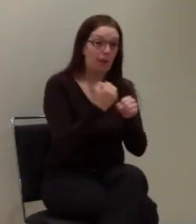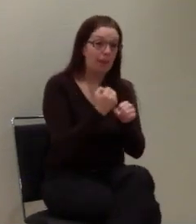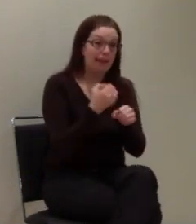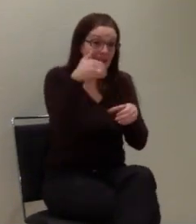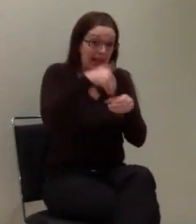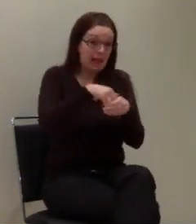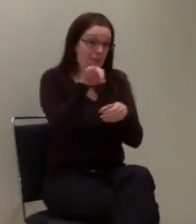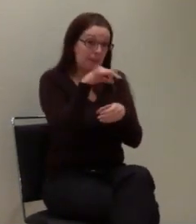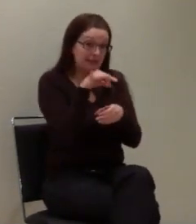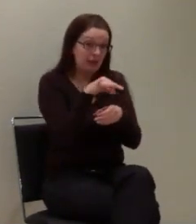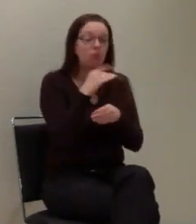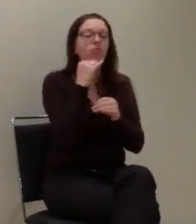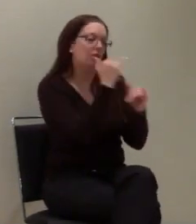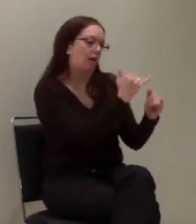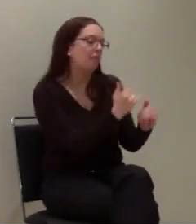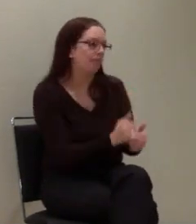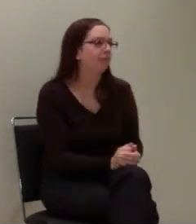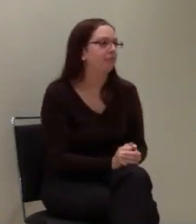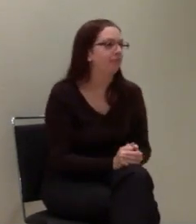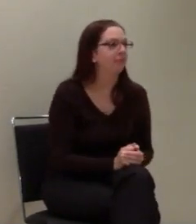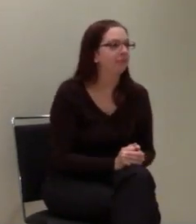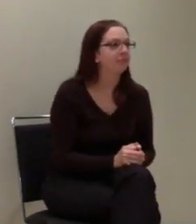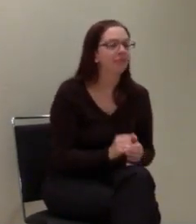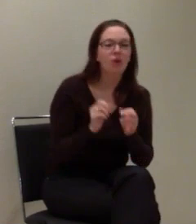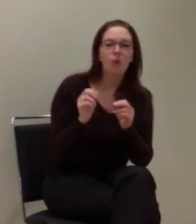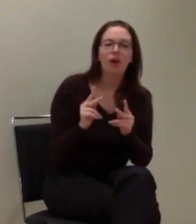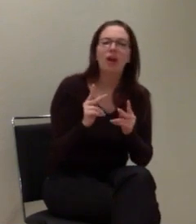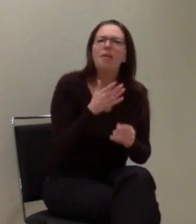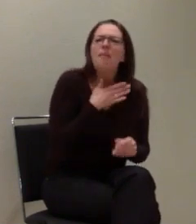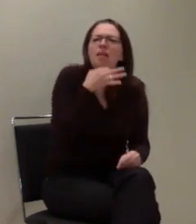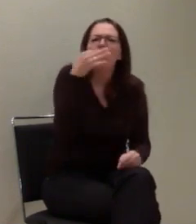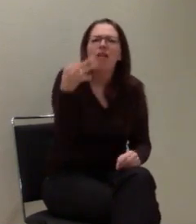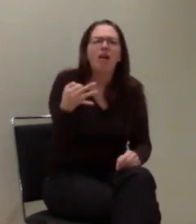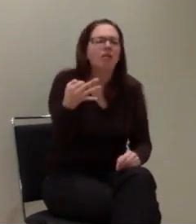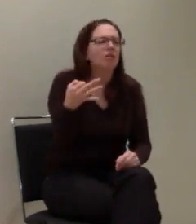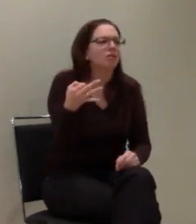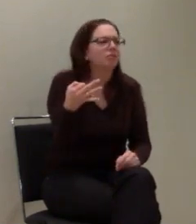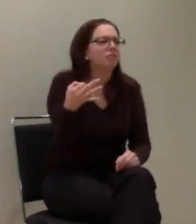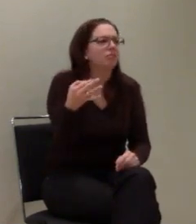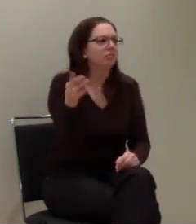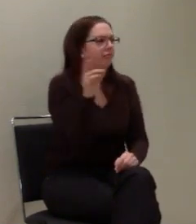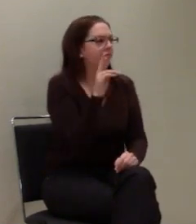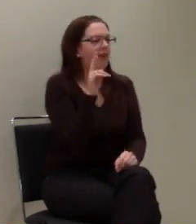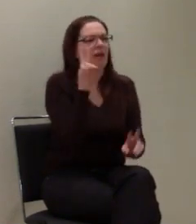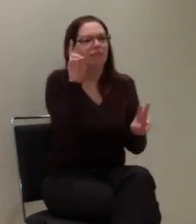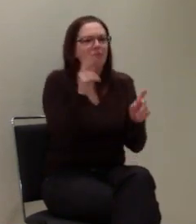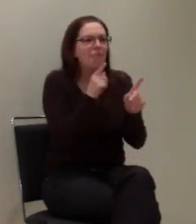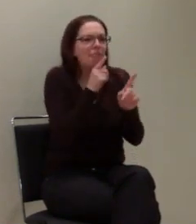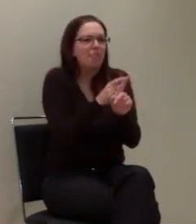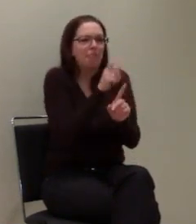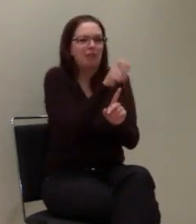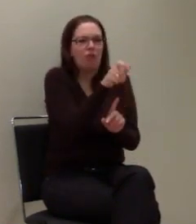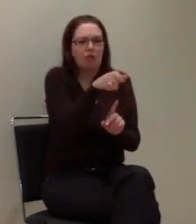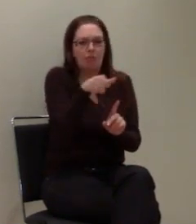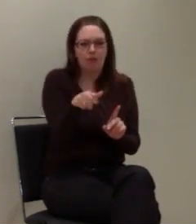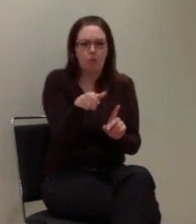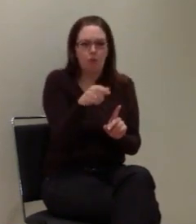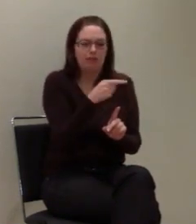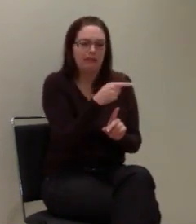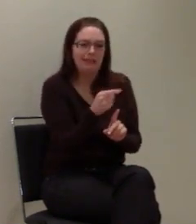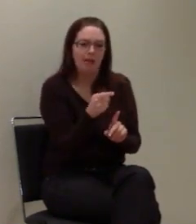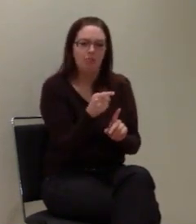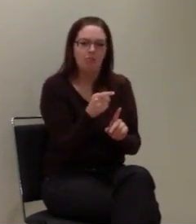Genau. Okay. Ist jetzt die Frage, sind die Betroffenen selbst, also sind die da mit